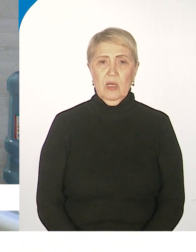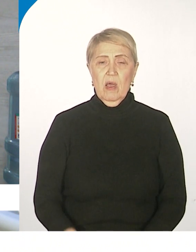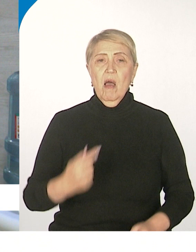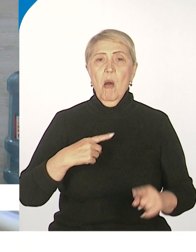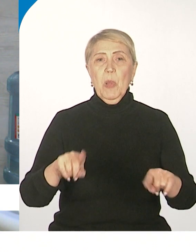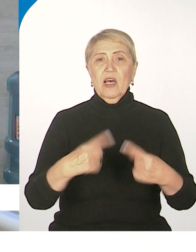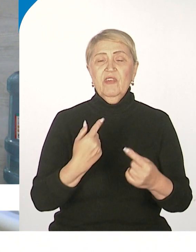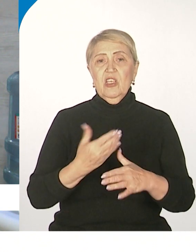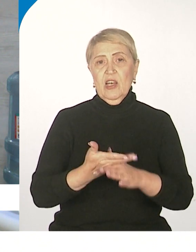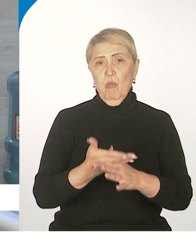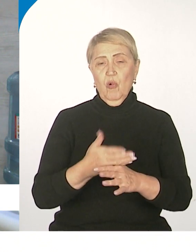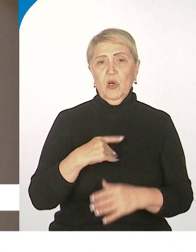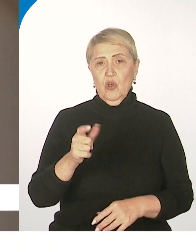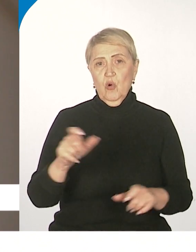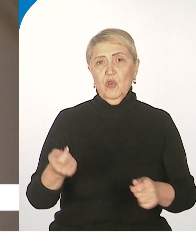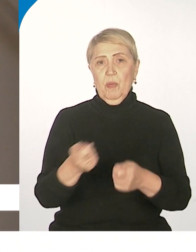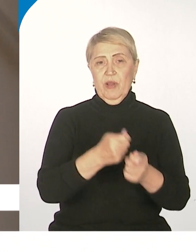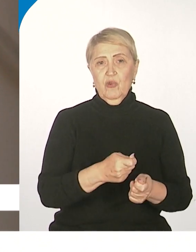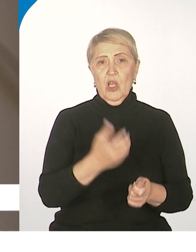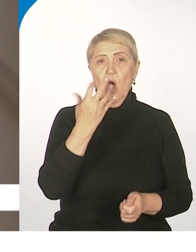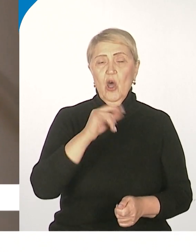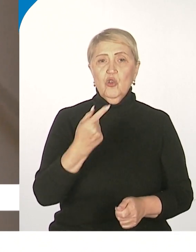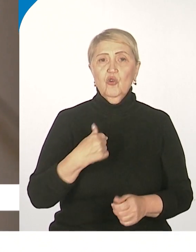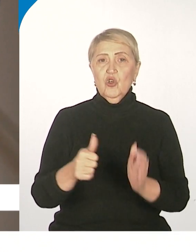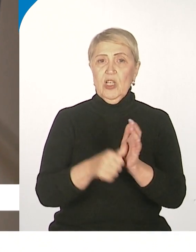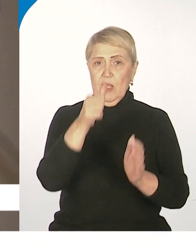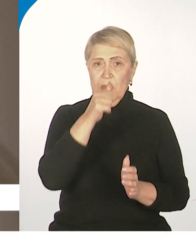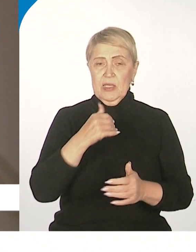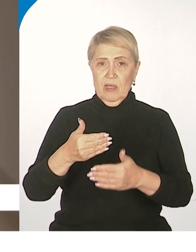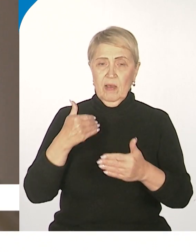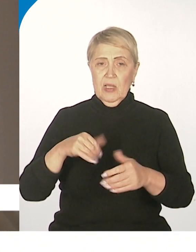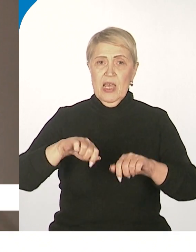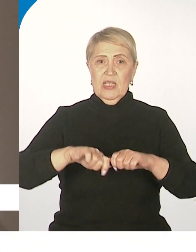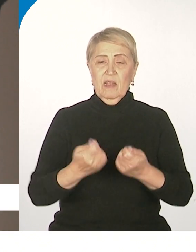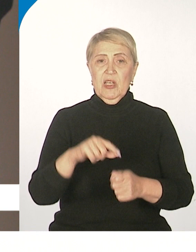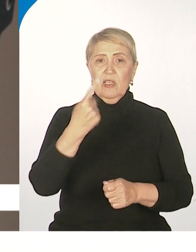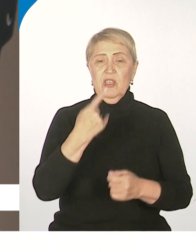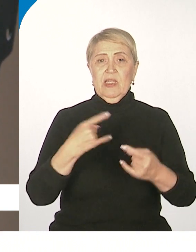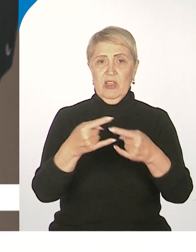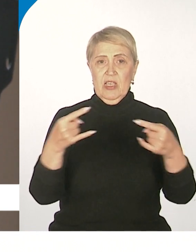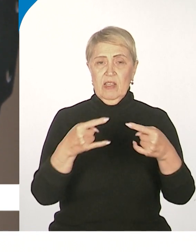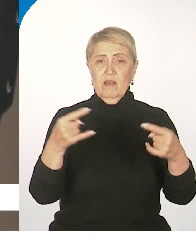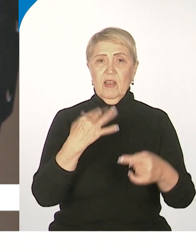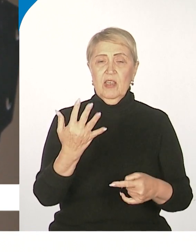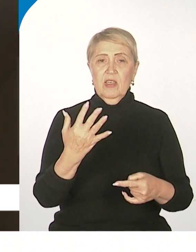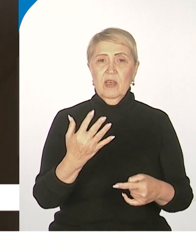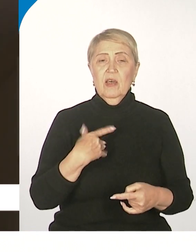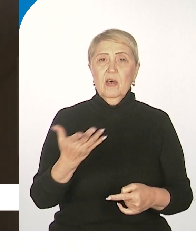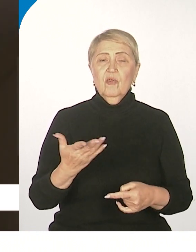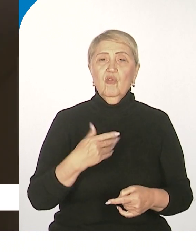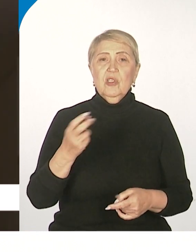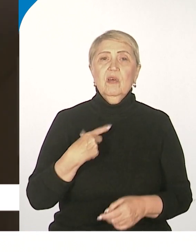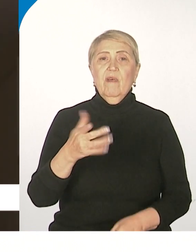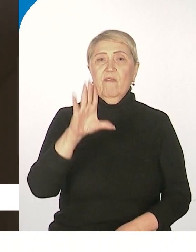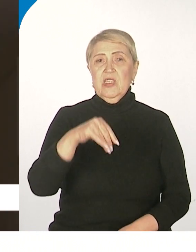помощь. И люди привозят. А ещё полгода назад здесь сломался единственный телевизор. И подопечным центра стало совсем